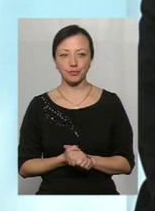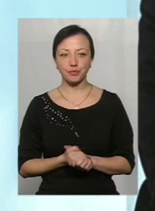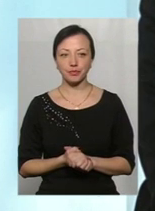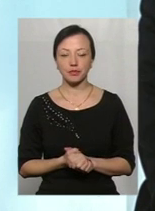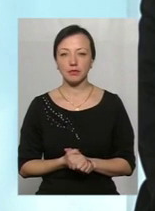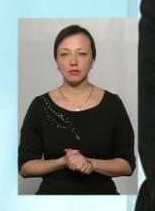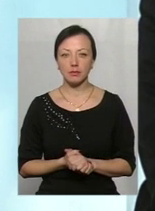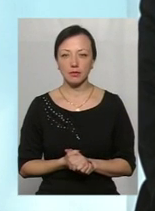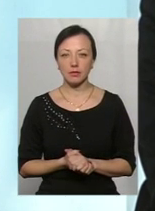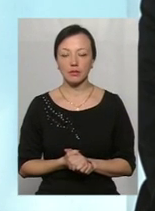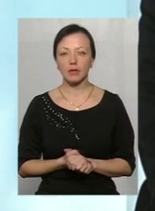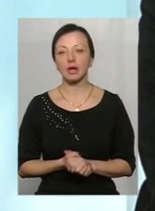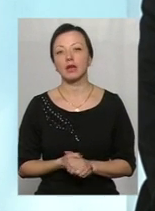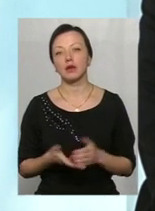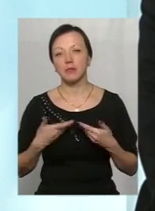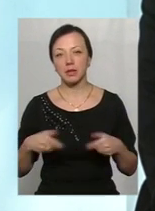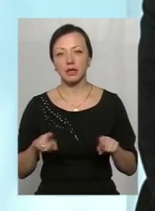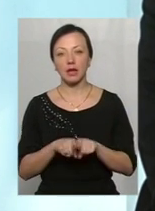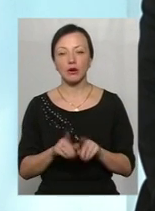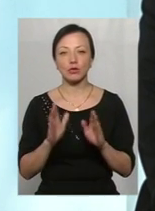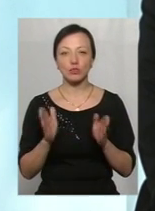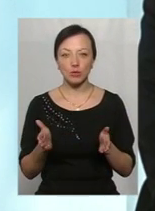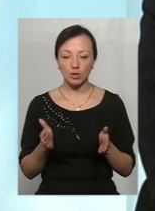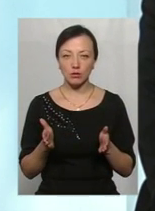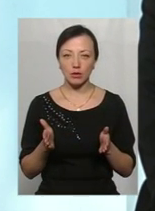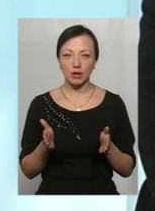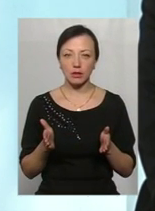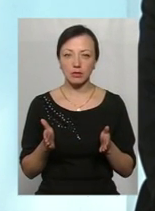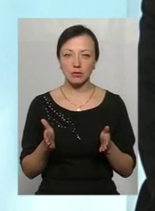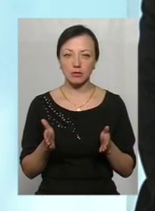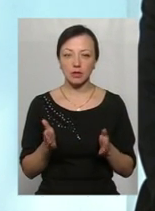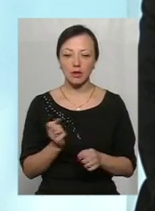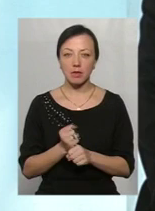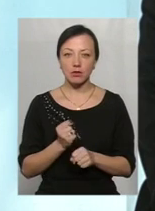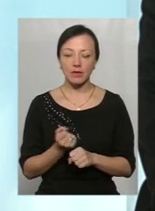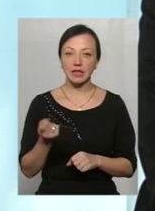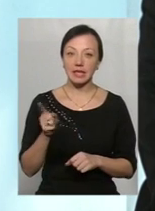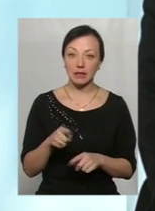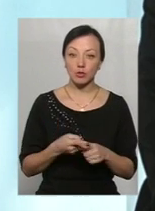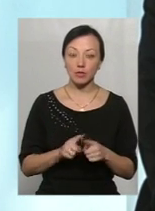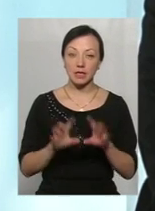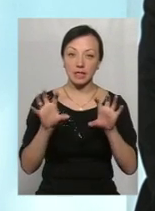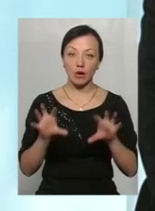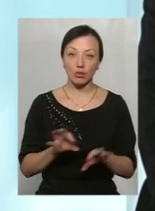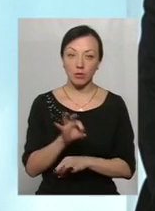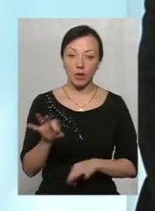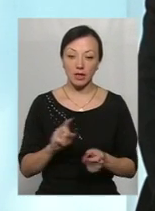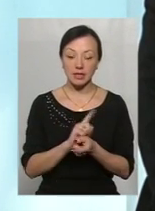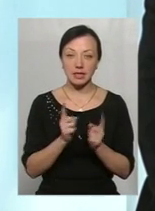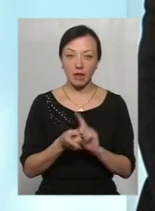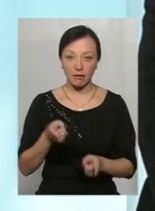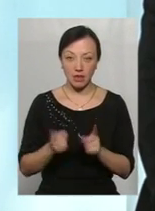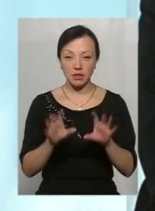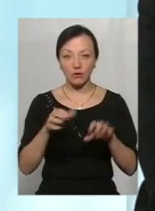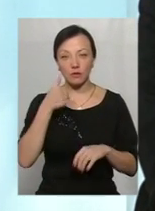пунктів. І ми також будемо працювати над тим, щоб цей законопроект став законом. Недалі,